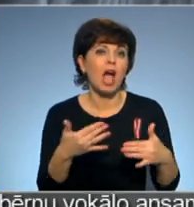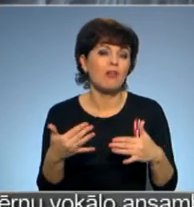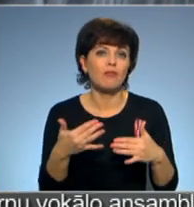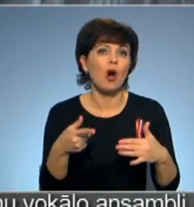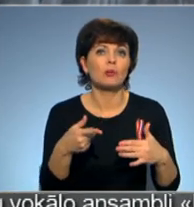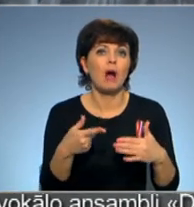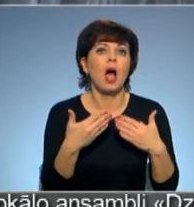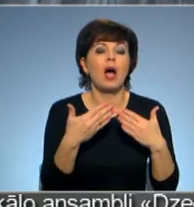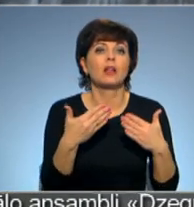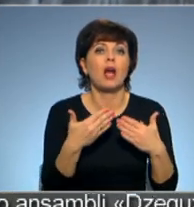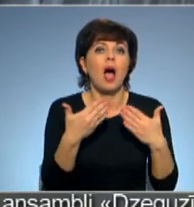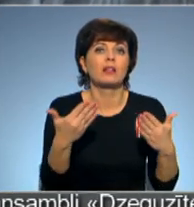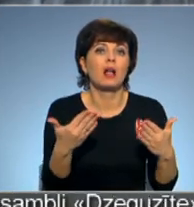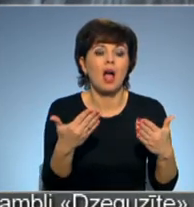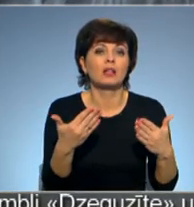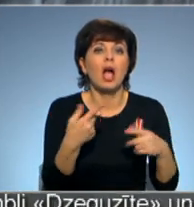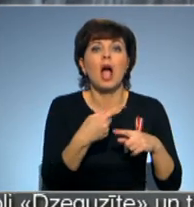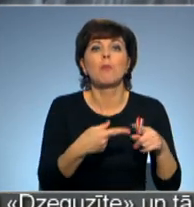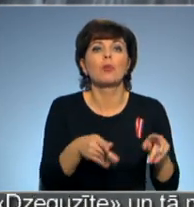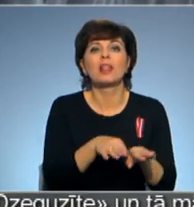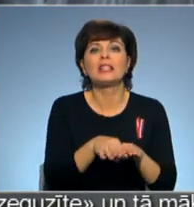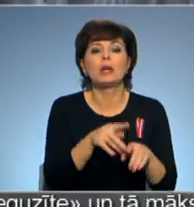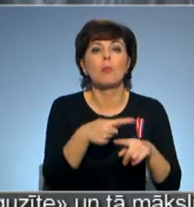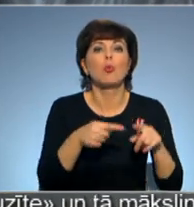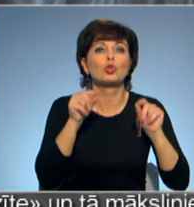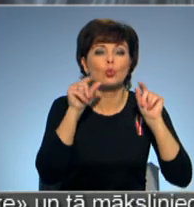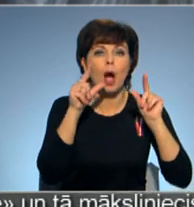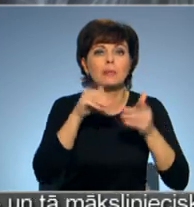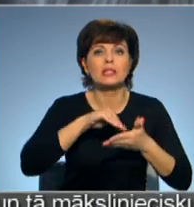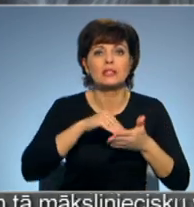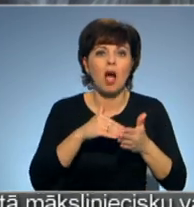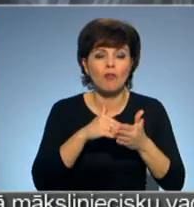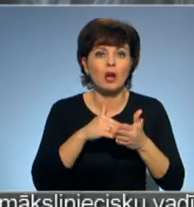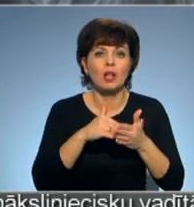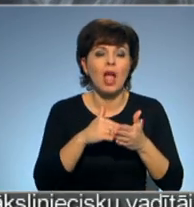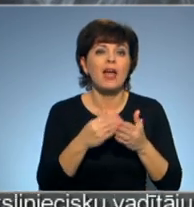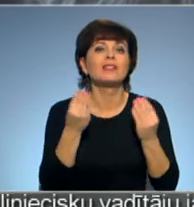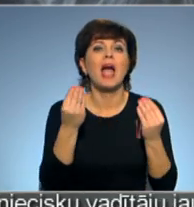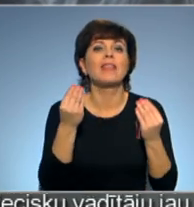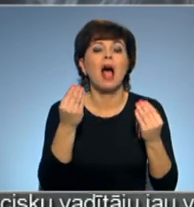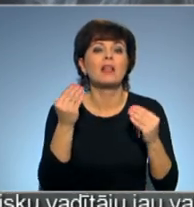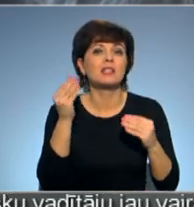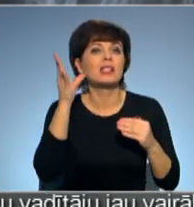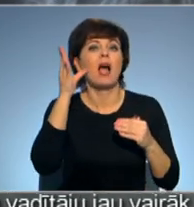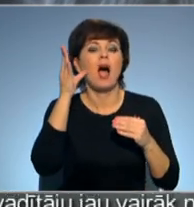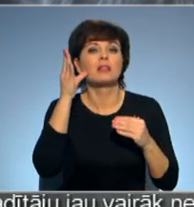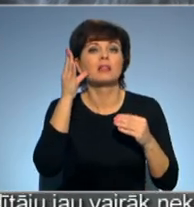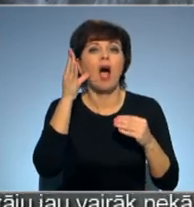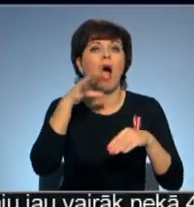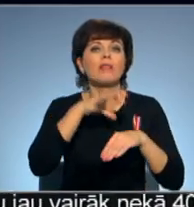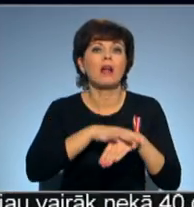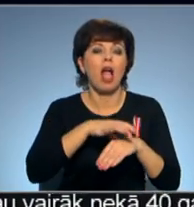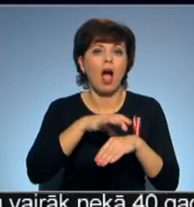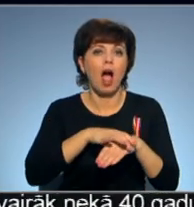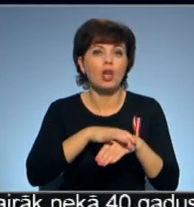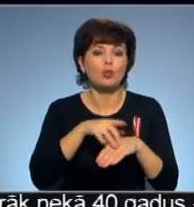Atklātas sākumā kā pusnaumotas stāvoklis, kurā kādreiz rodās visģenielākie zinātas atklājuma. Bet principā viņi var